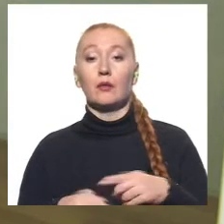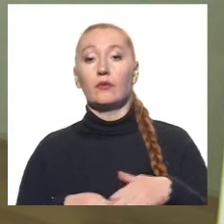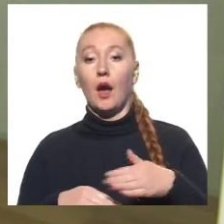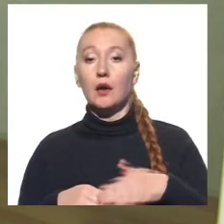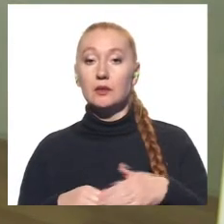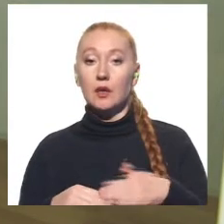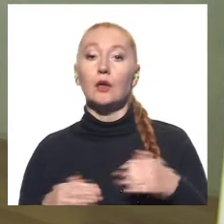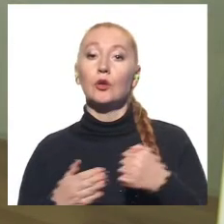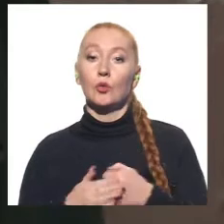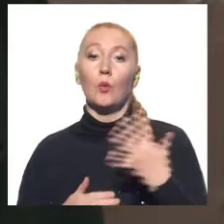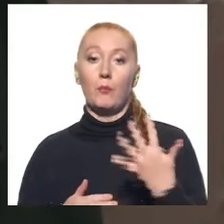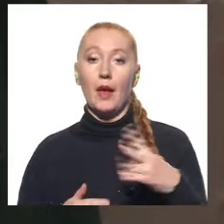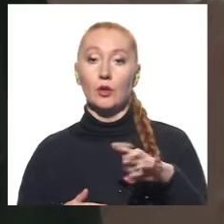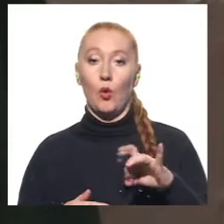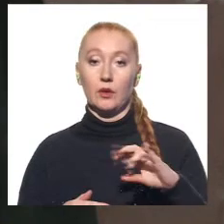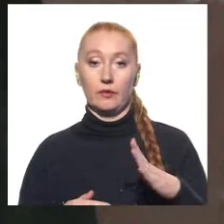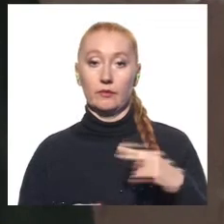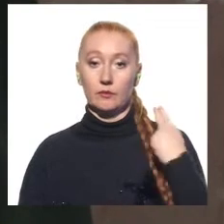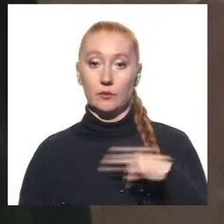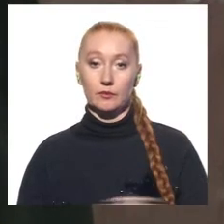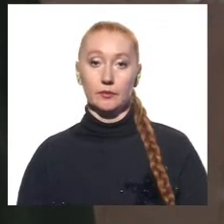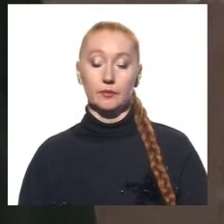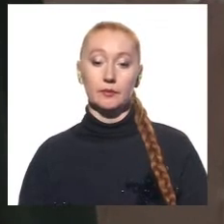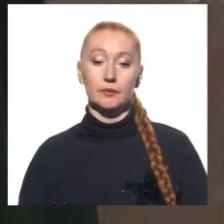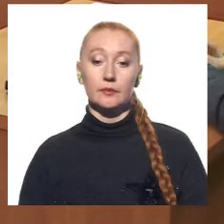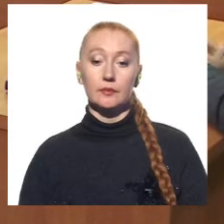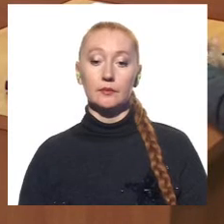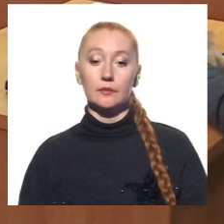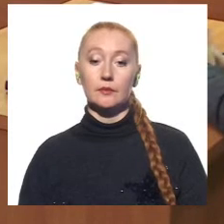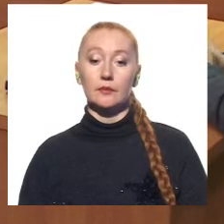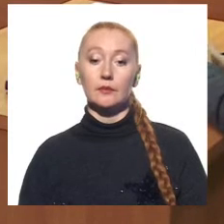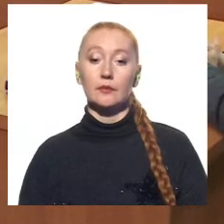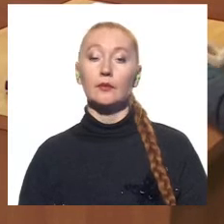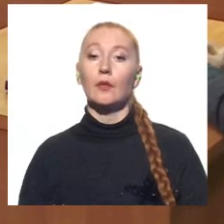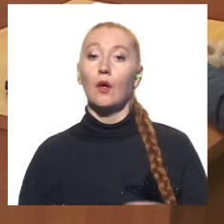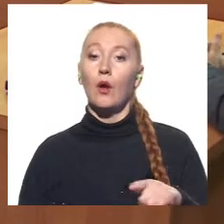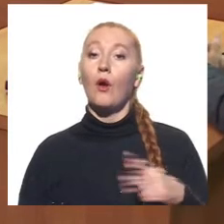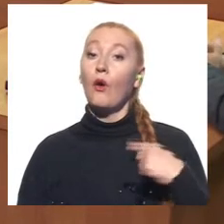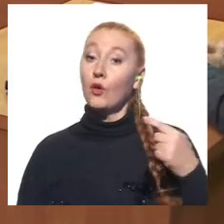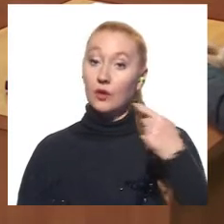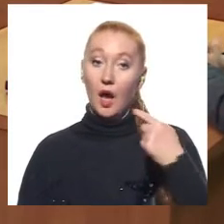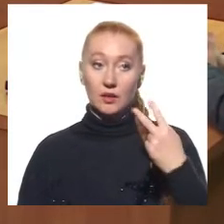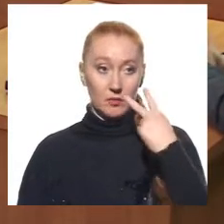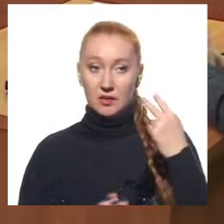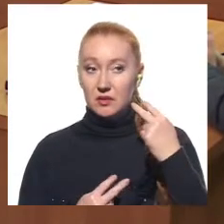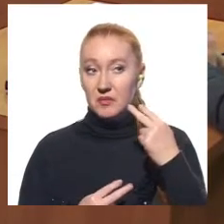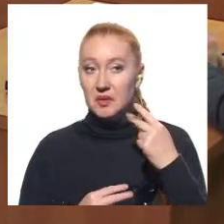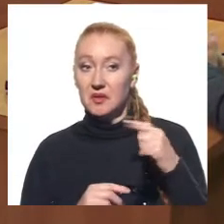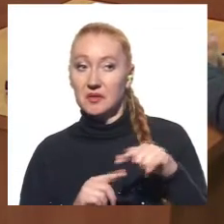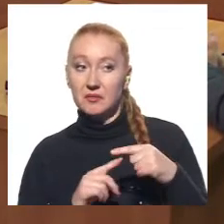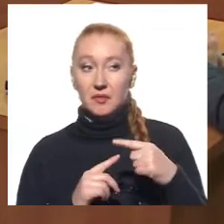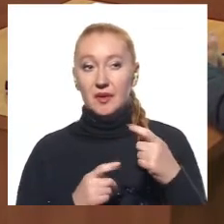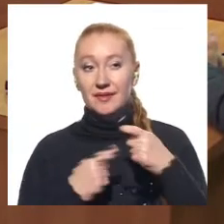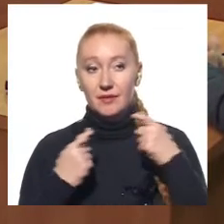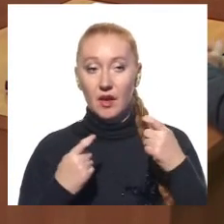обмеження волі на строк до п'яти років. Вона підозріла, дивилася на мене, посміхалась. Я не стримався і